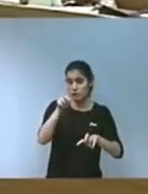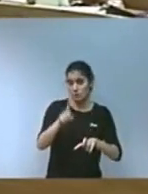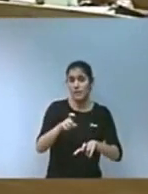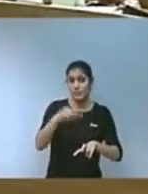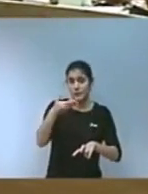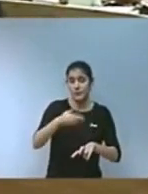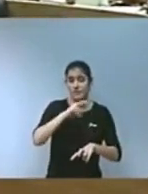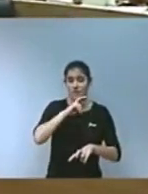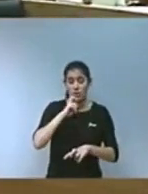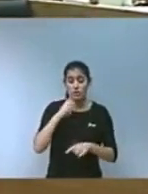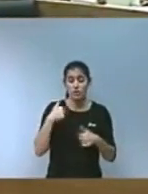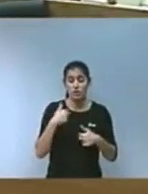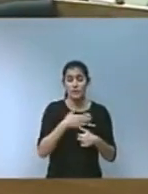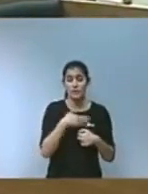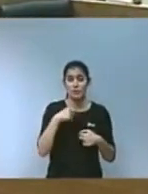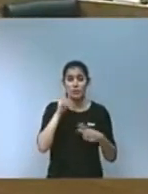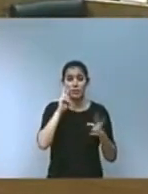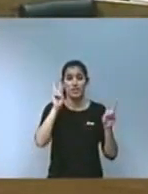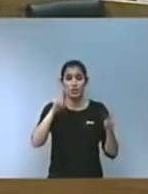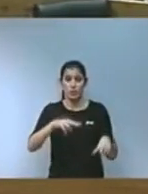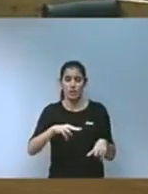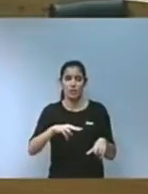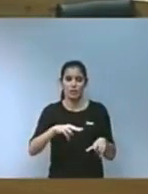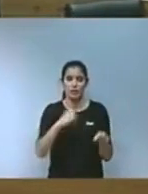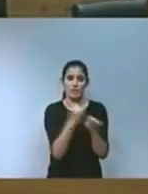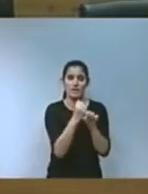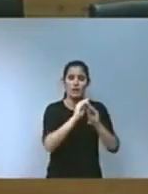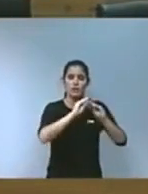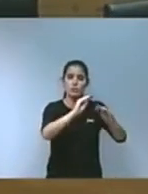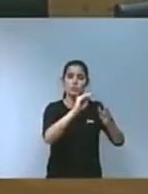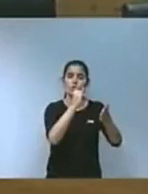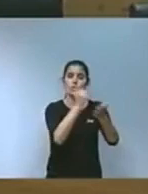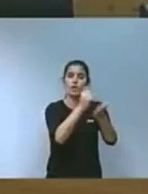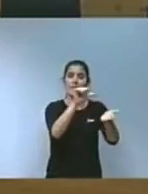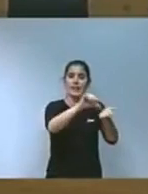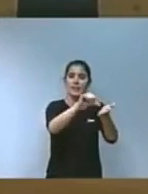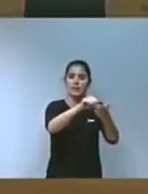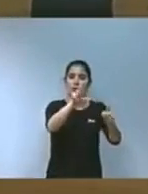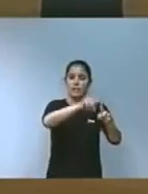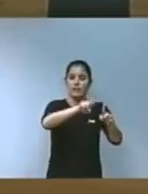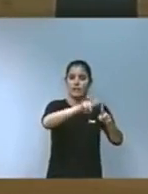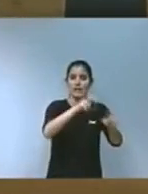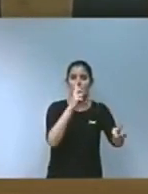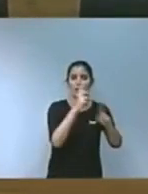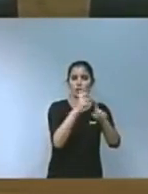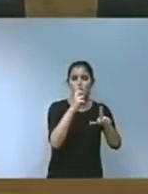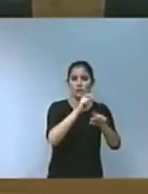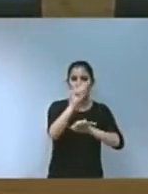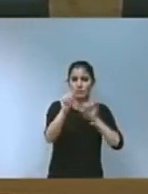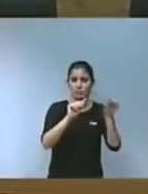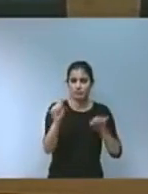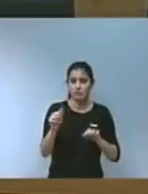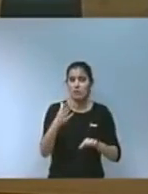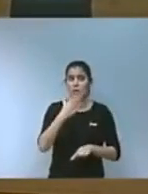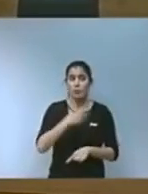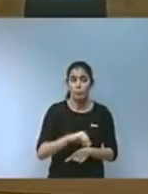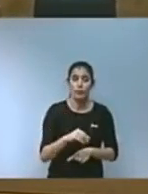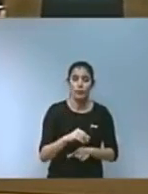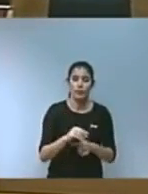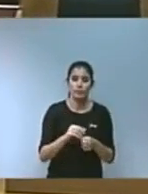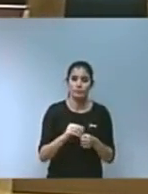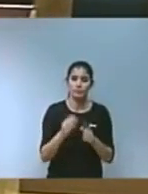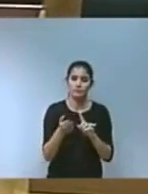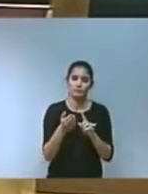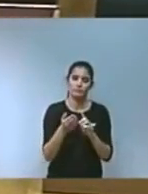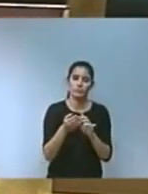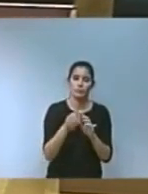personalment la tasca que fa l'Iguia centre nacional de referència en la lluita contra la xileia i la investigació de possibles tractaments per mitigar aquesta malaltia